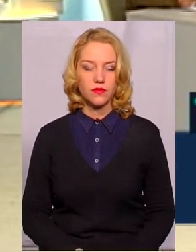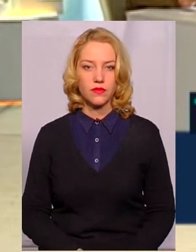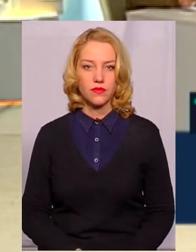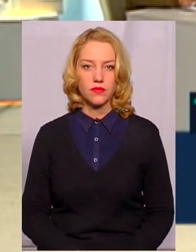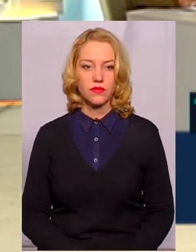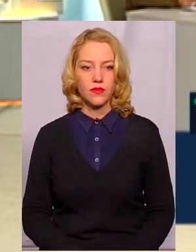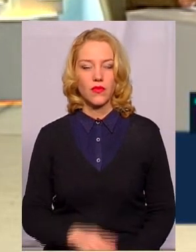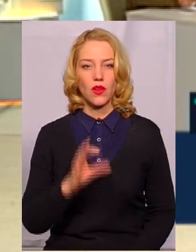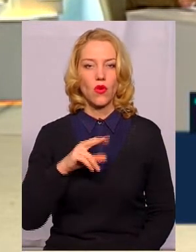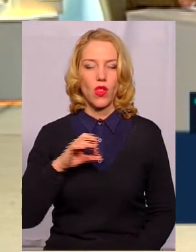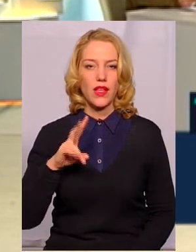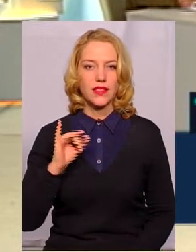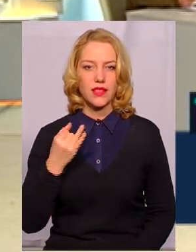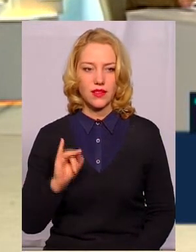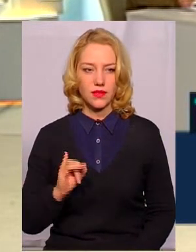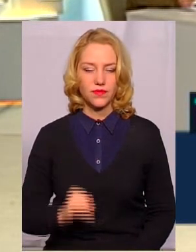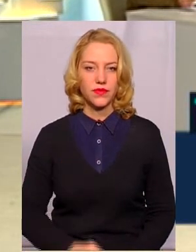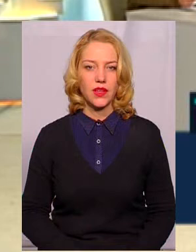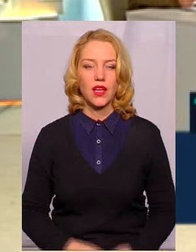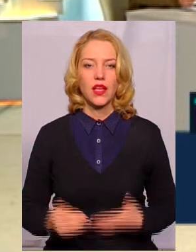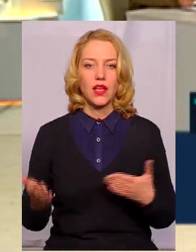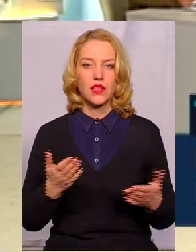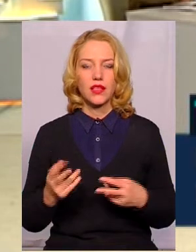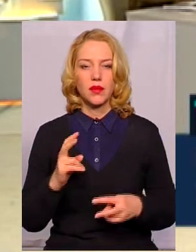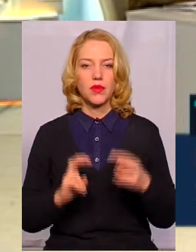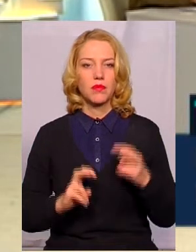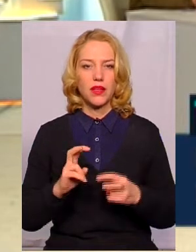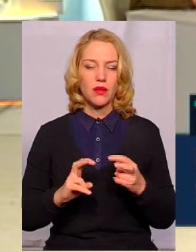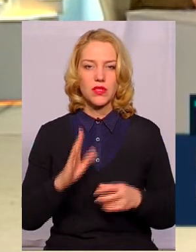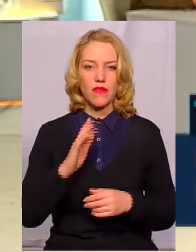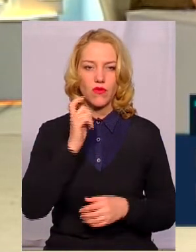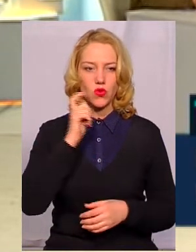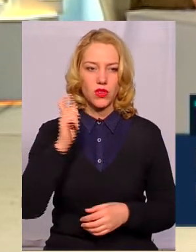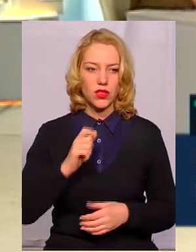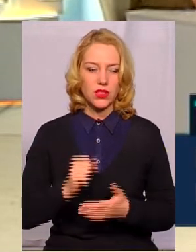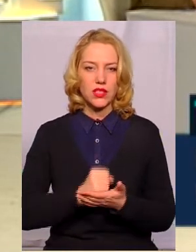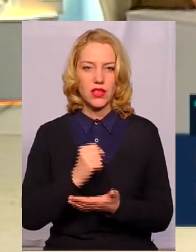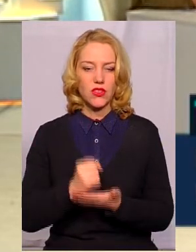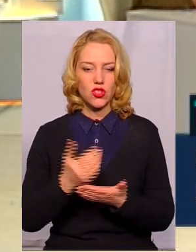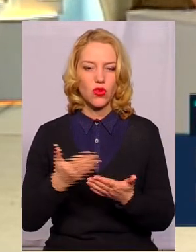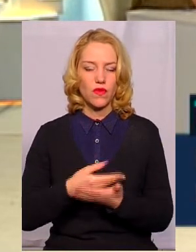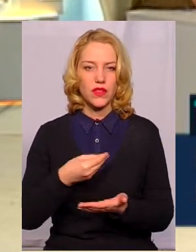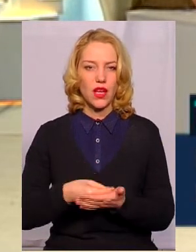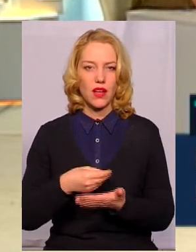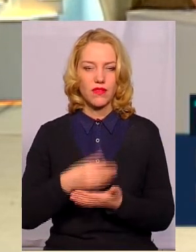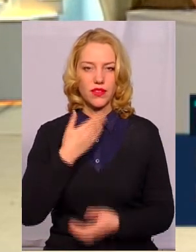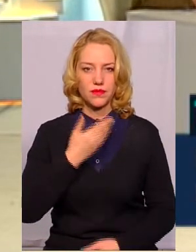Пане Олексію, яким підприємствам в Україні затверджено нові тарифи?